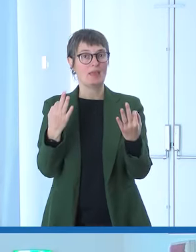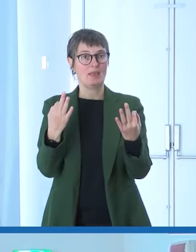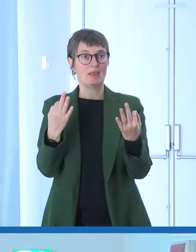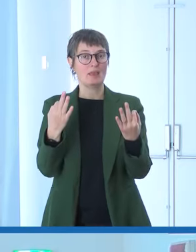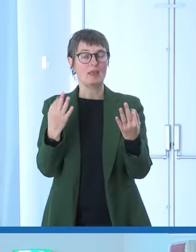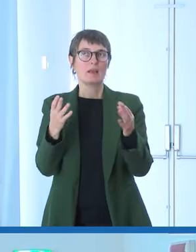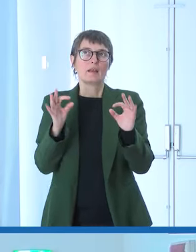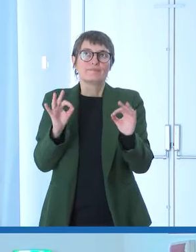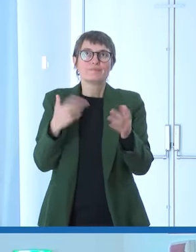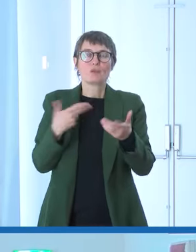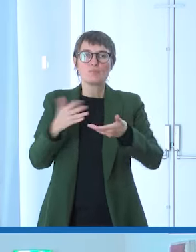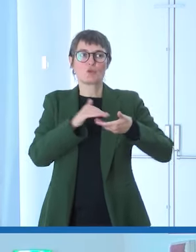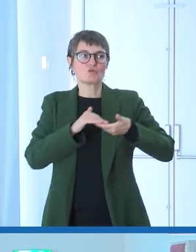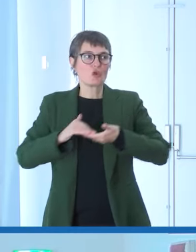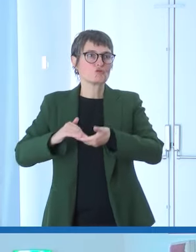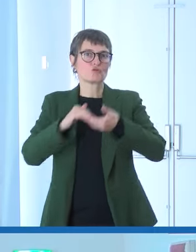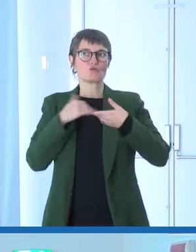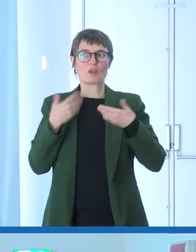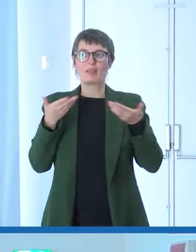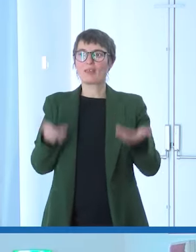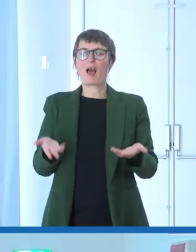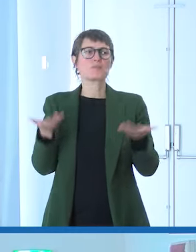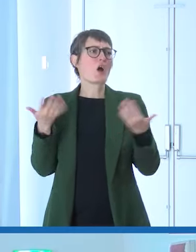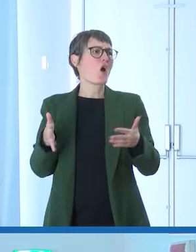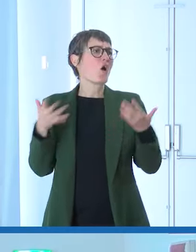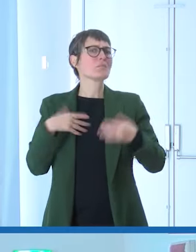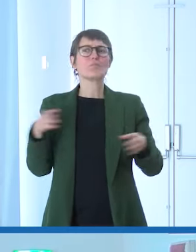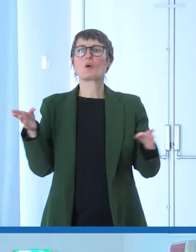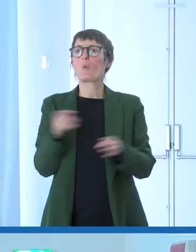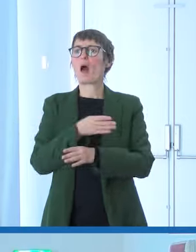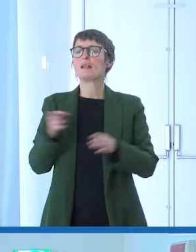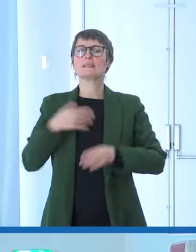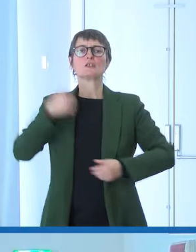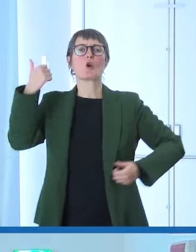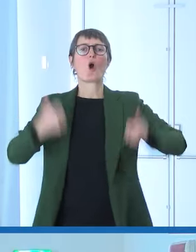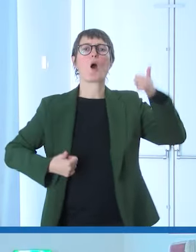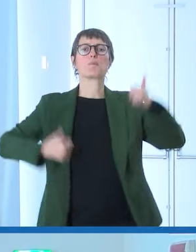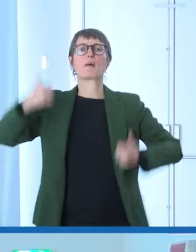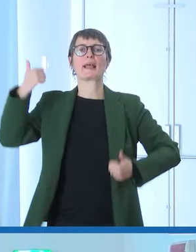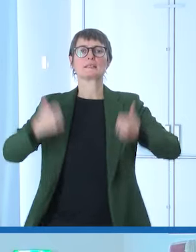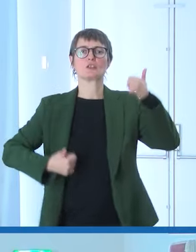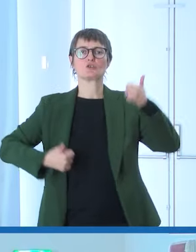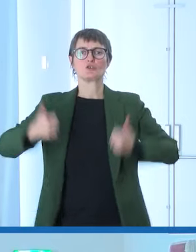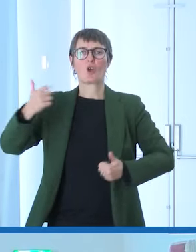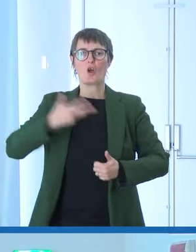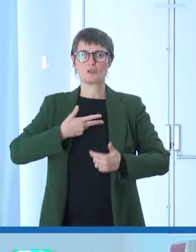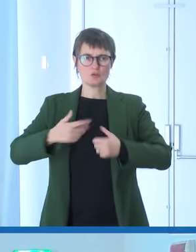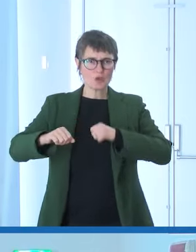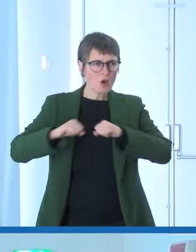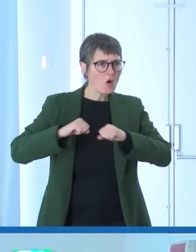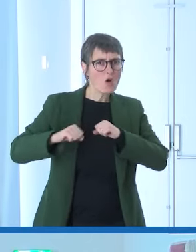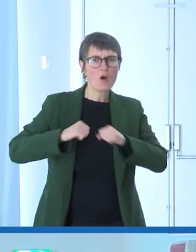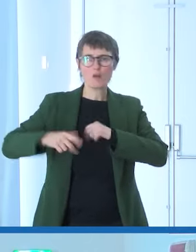come la nostra dove ormai tutto è competizione, si corre, ci si presentano